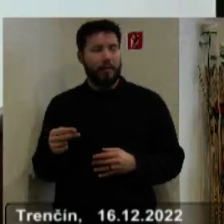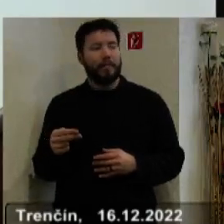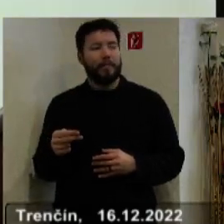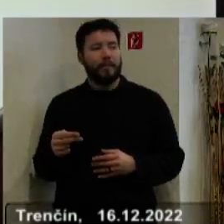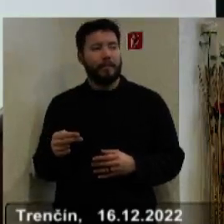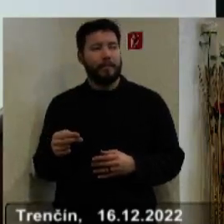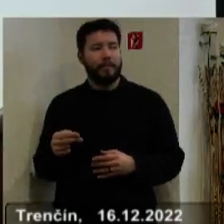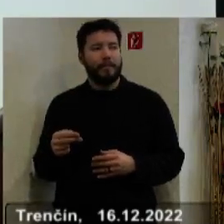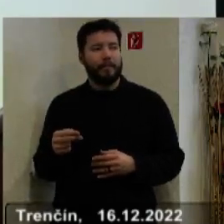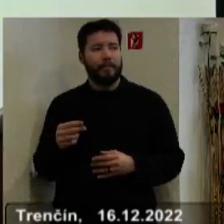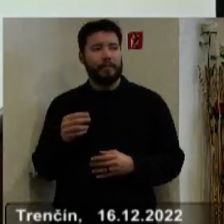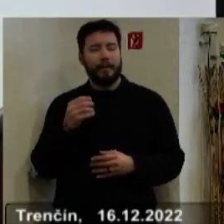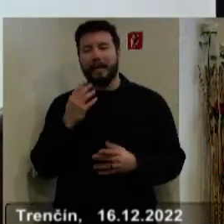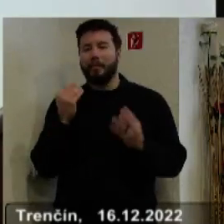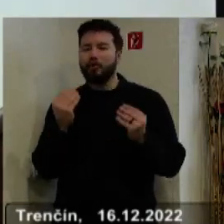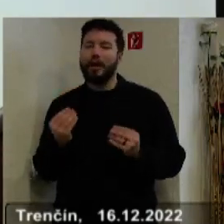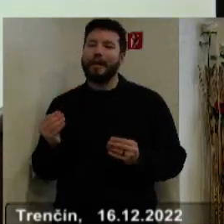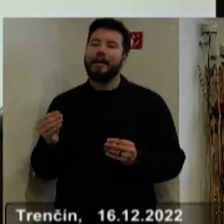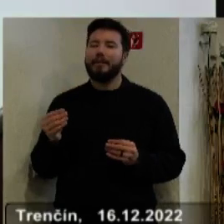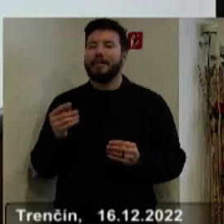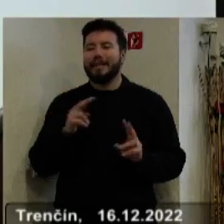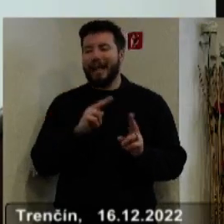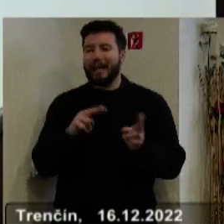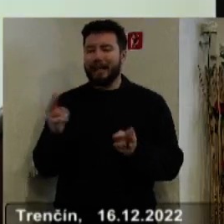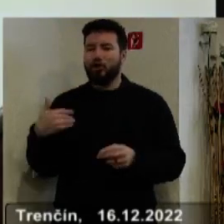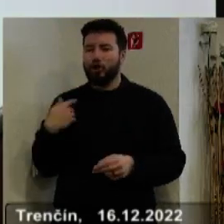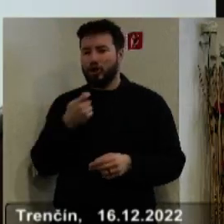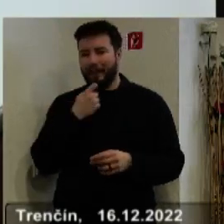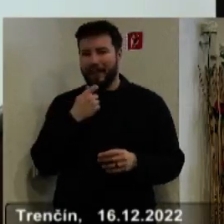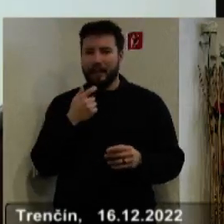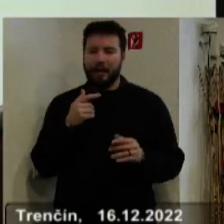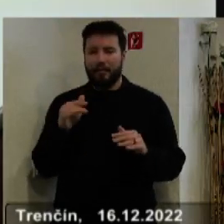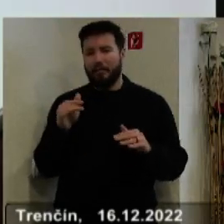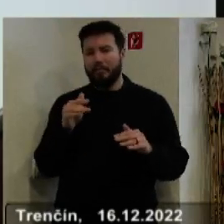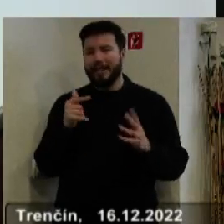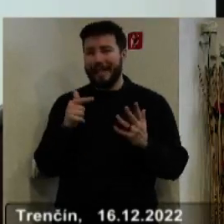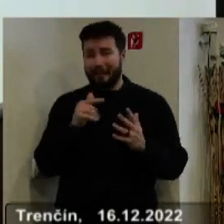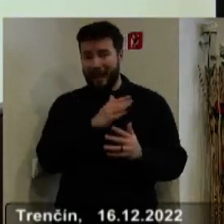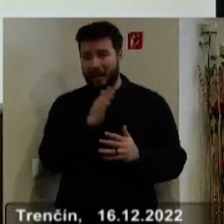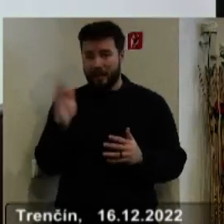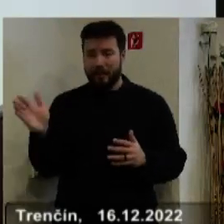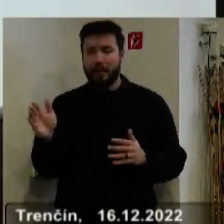zariadení školského strávania. Niektoré škole sú v jednotke,